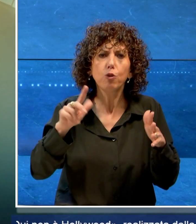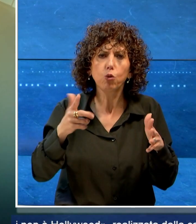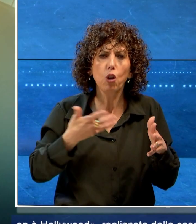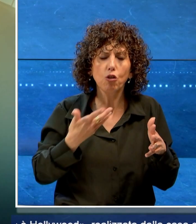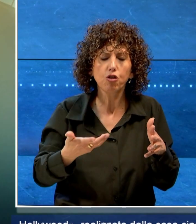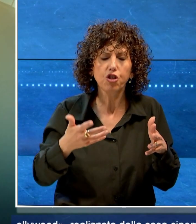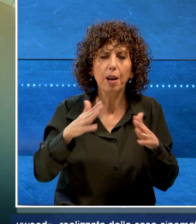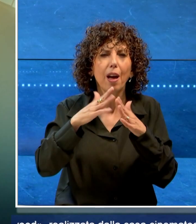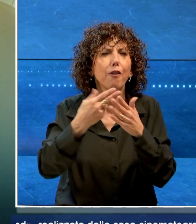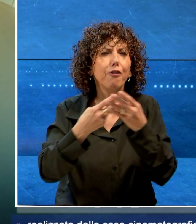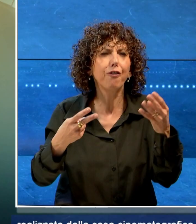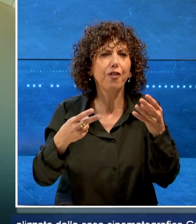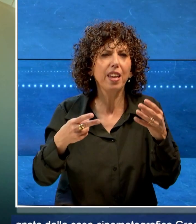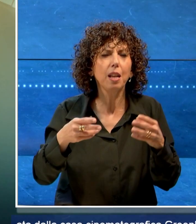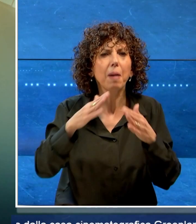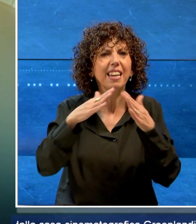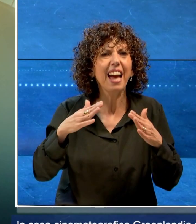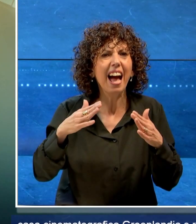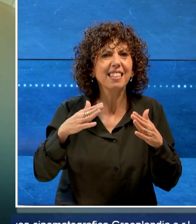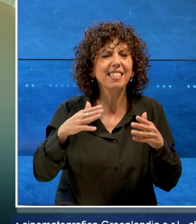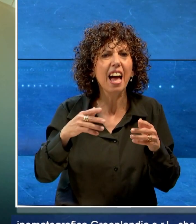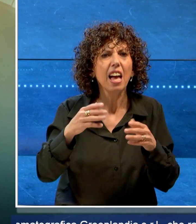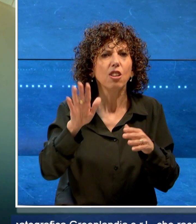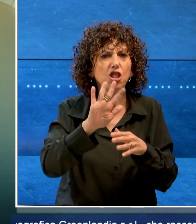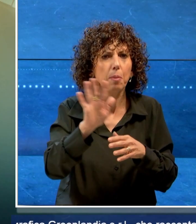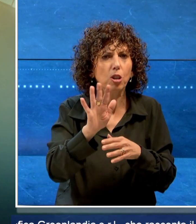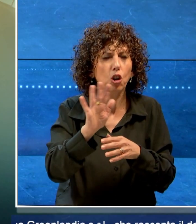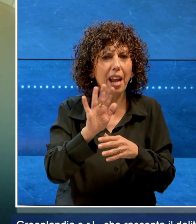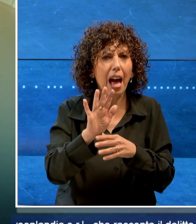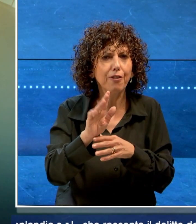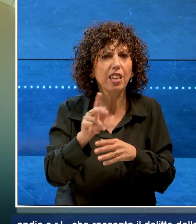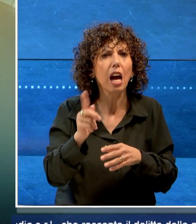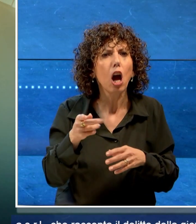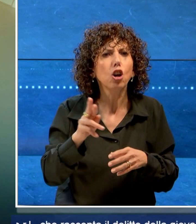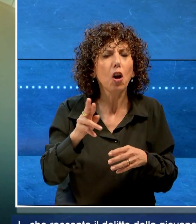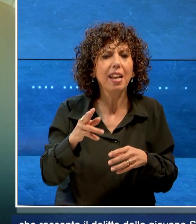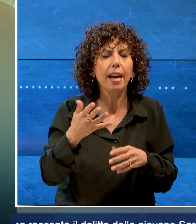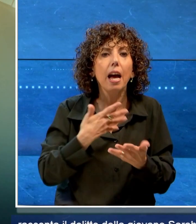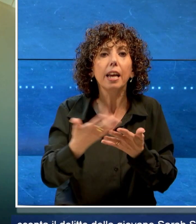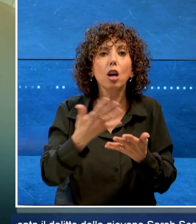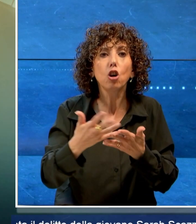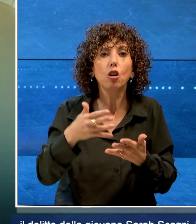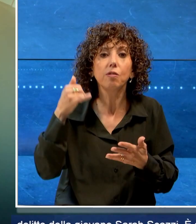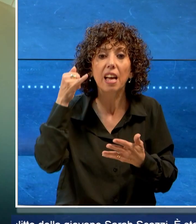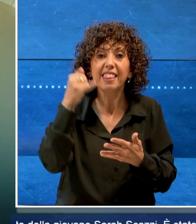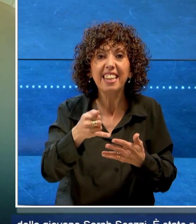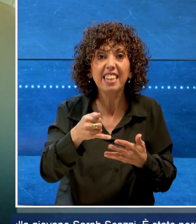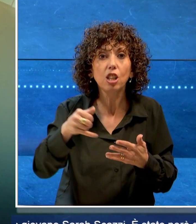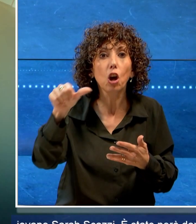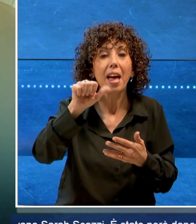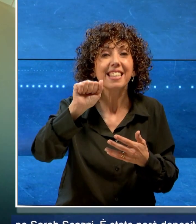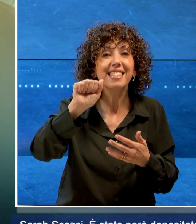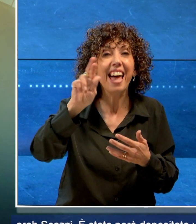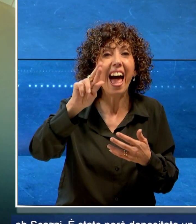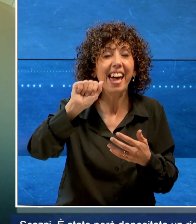cinematografica Groenlandia SRL, che racconta il delitto della giovane Sara Scazzi. È